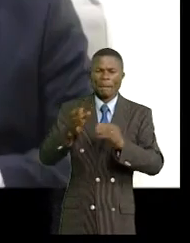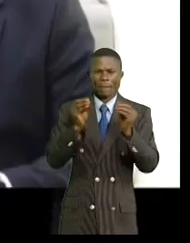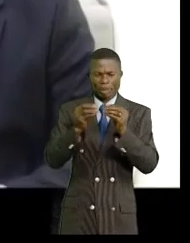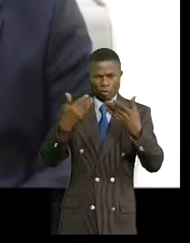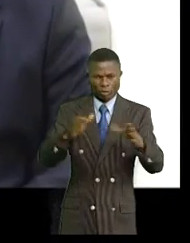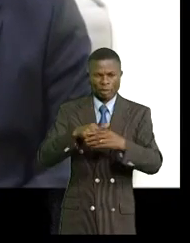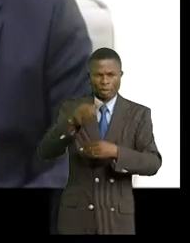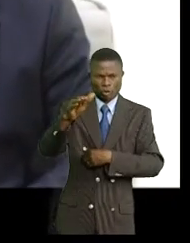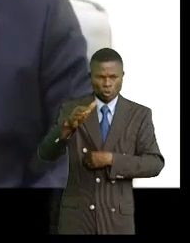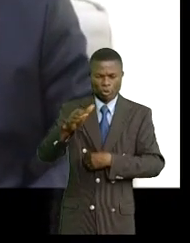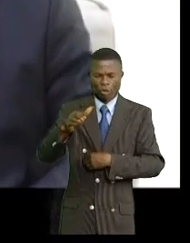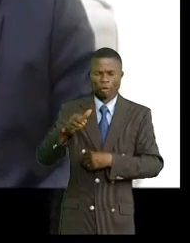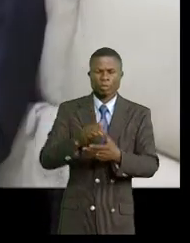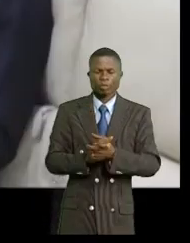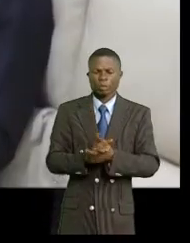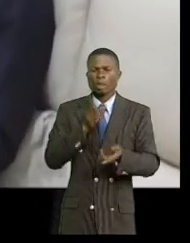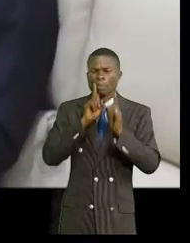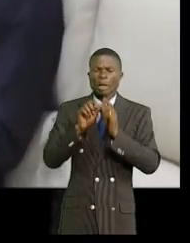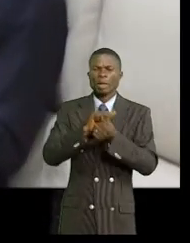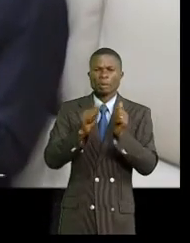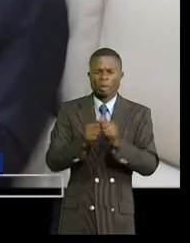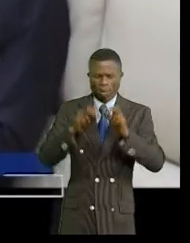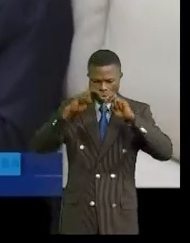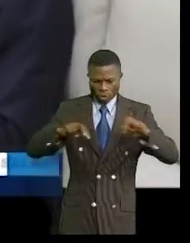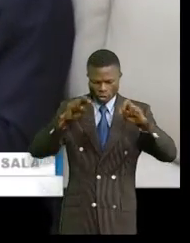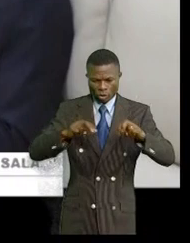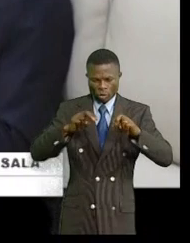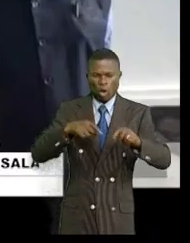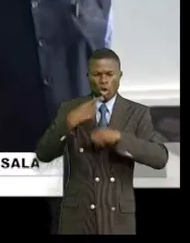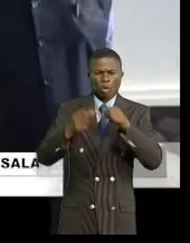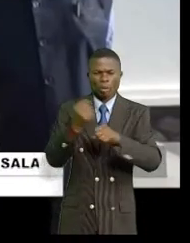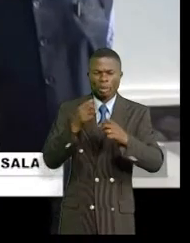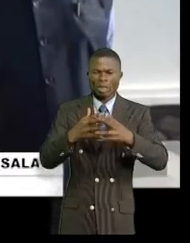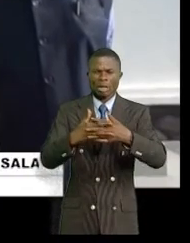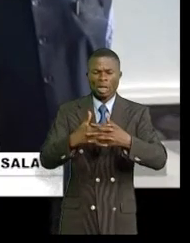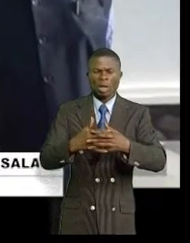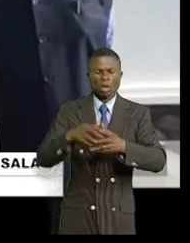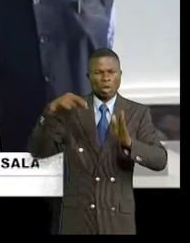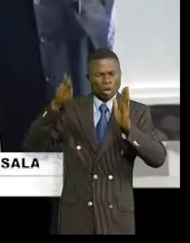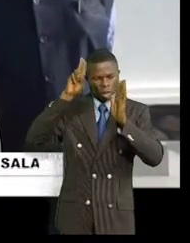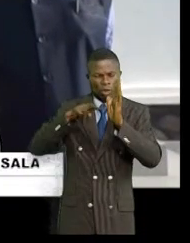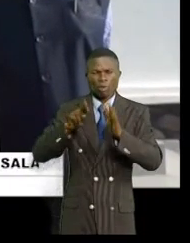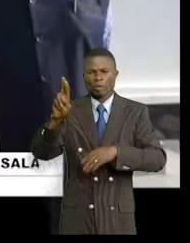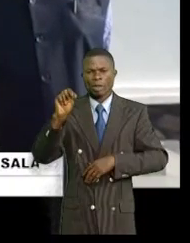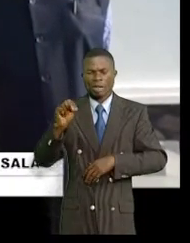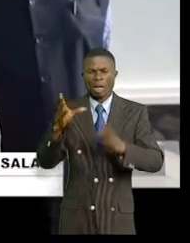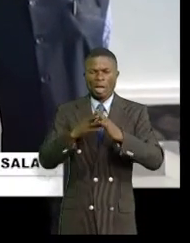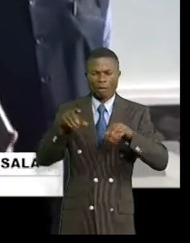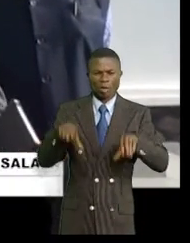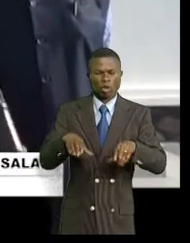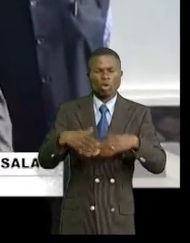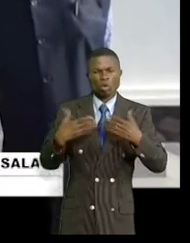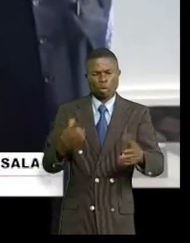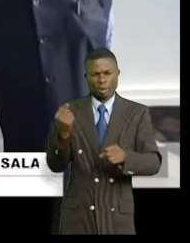accordé les premiers ministres. Il a donc été question d'examiner la mise en œuvre du partenariat gouvernement Monusco pour permettre à celle-ci d